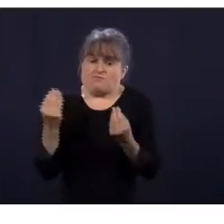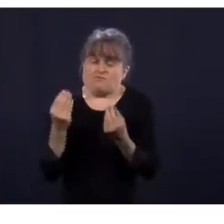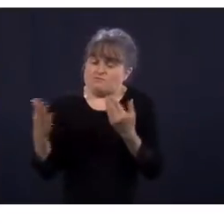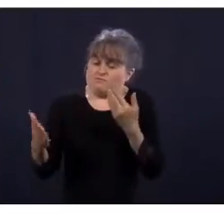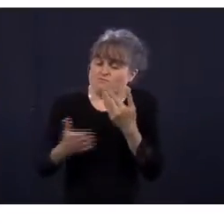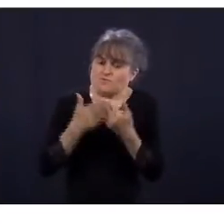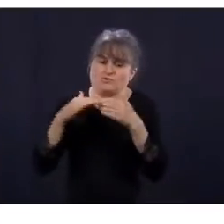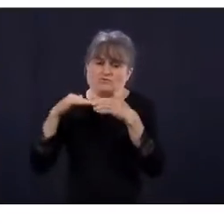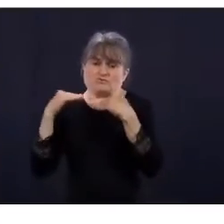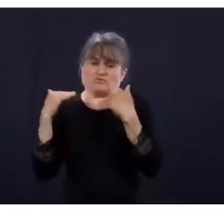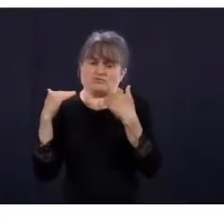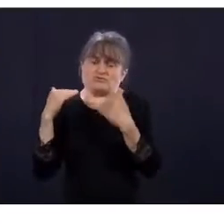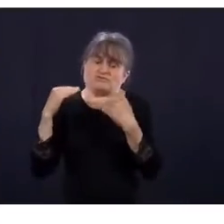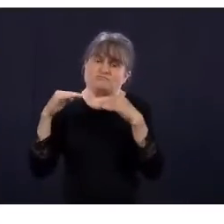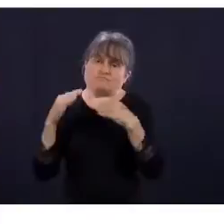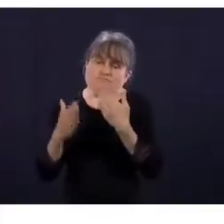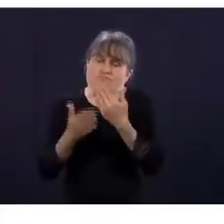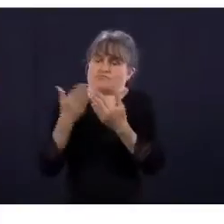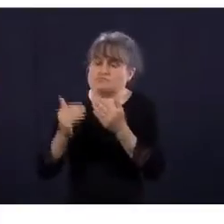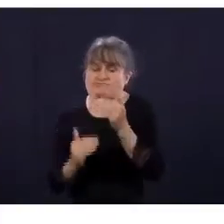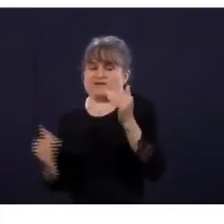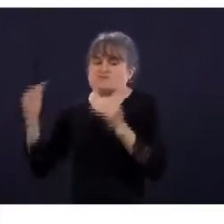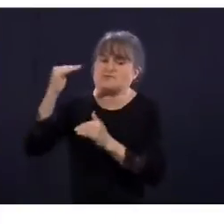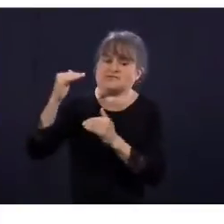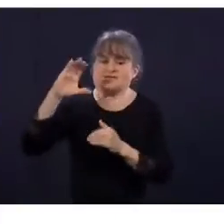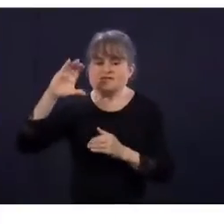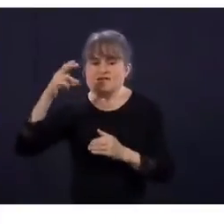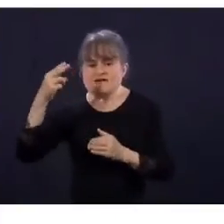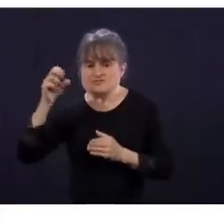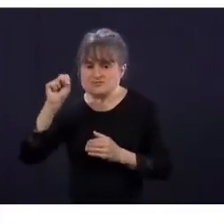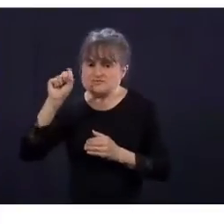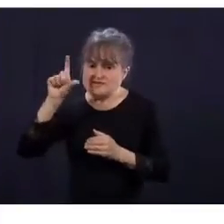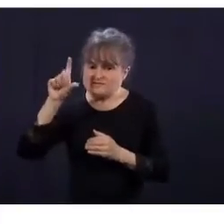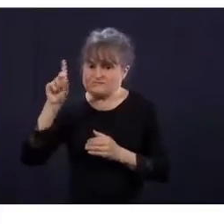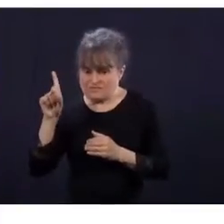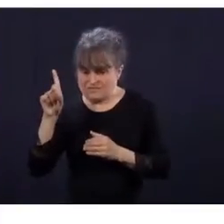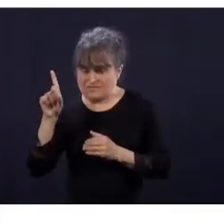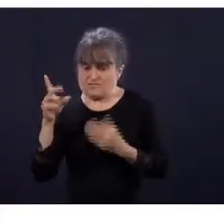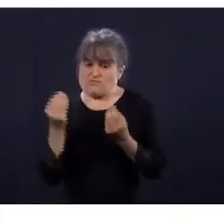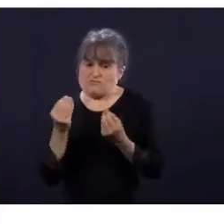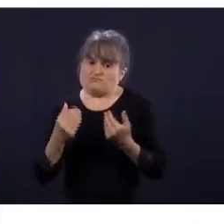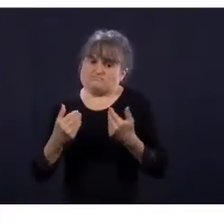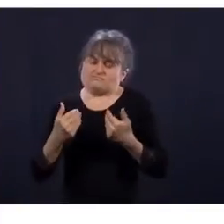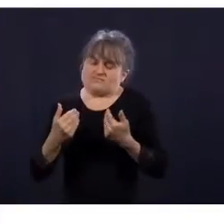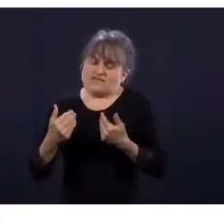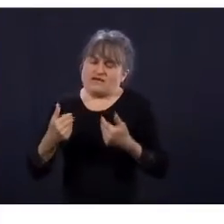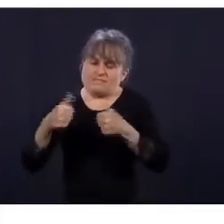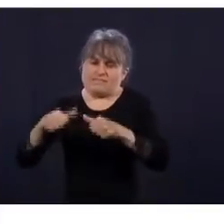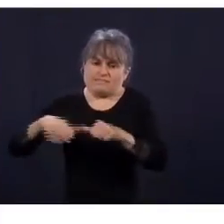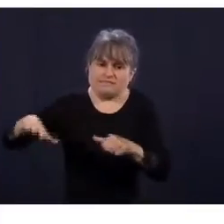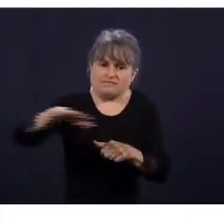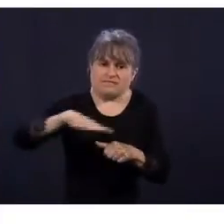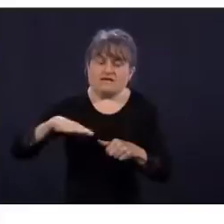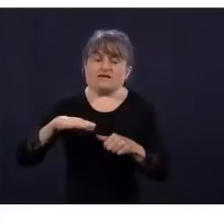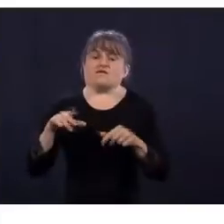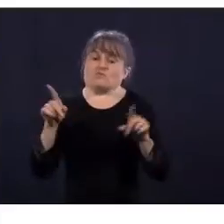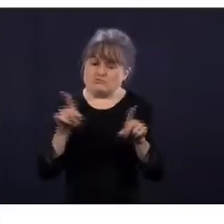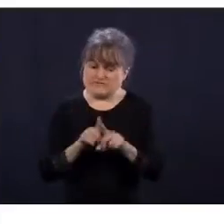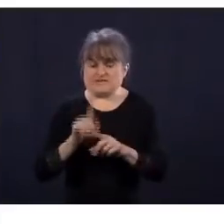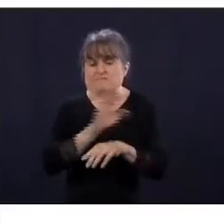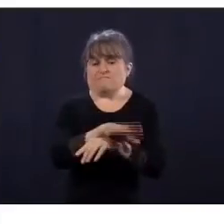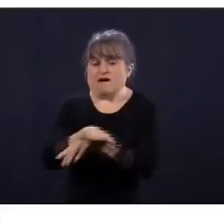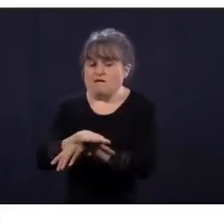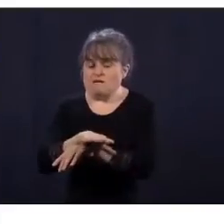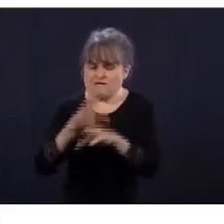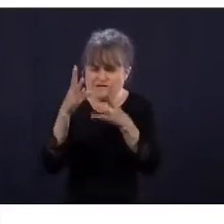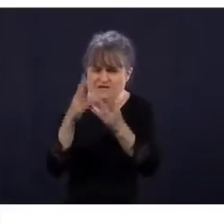à déconfiner, bien, il y une bonne marge de manœuvre. Puis, la situation est vraiment sous contrôle quand on regarde les hospitalisations, puis même